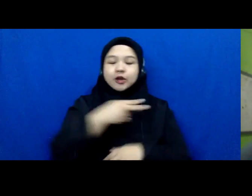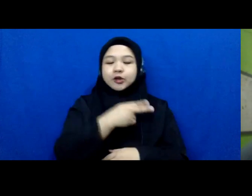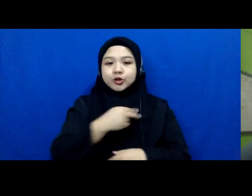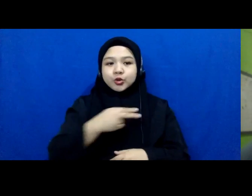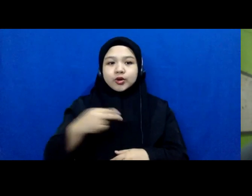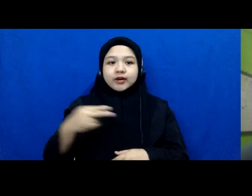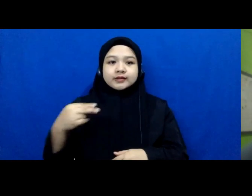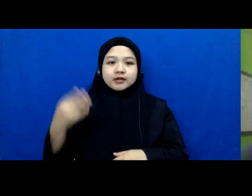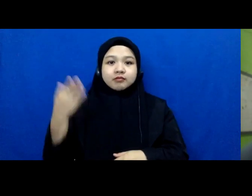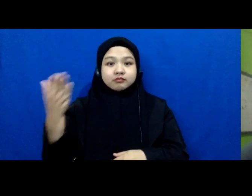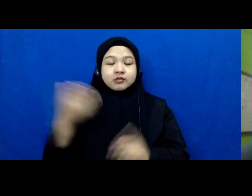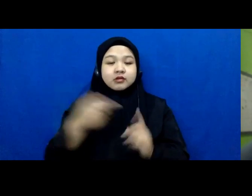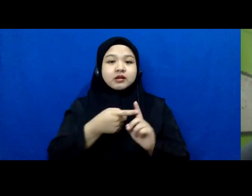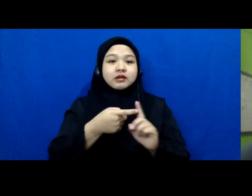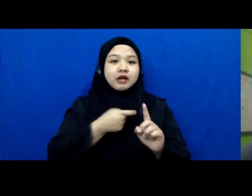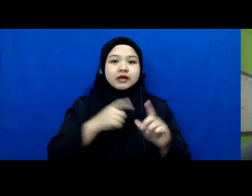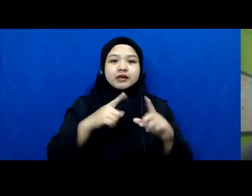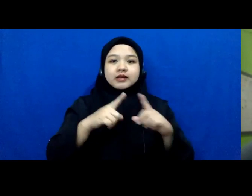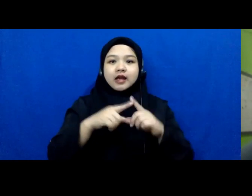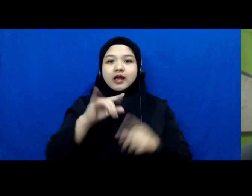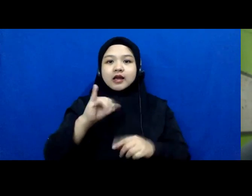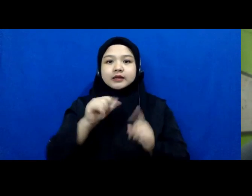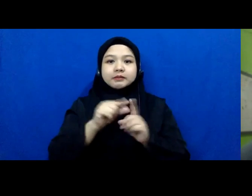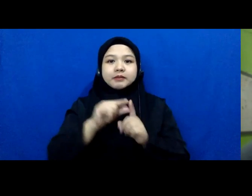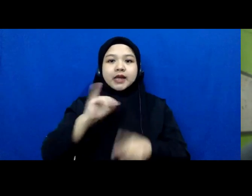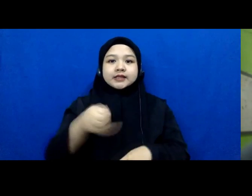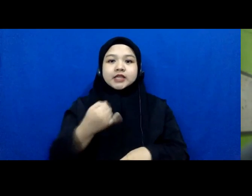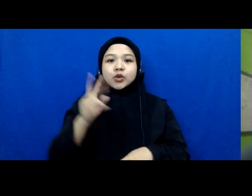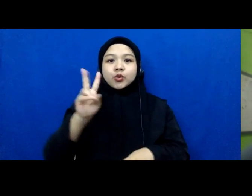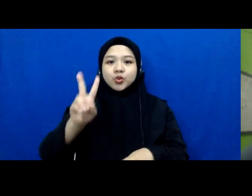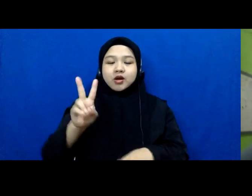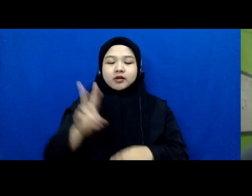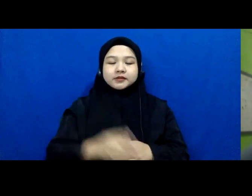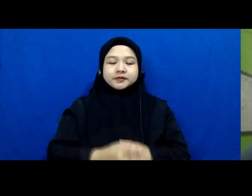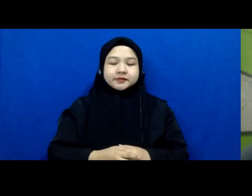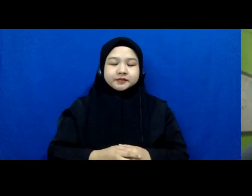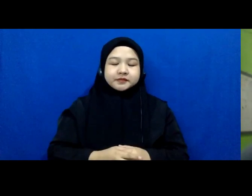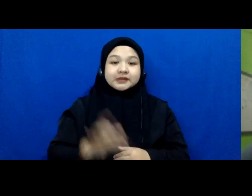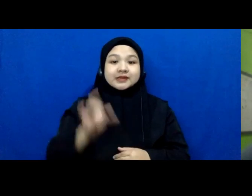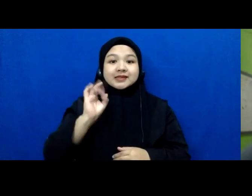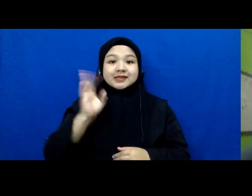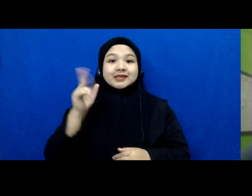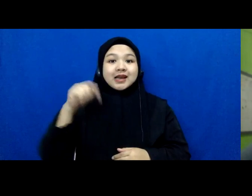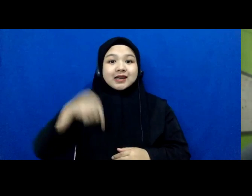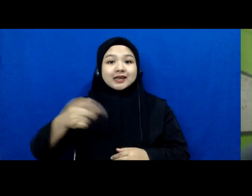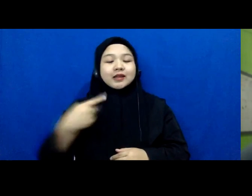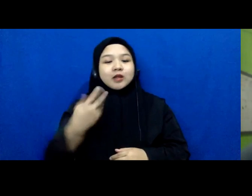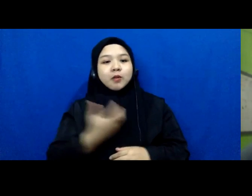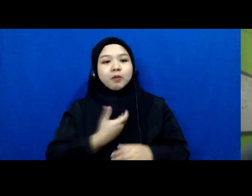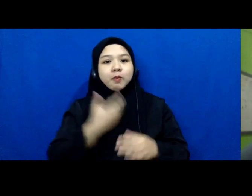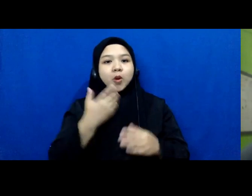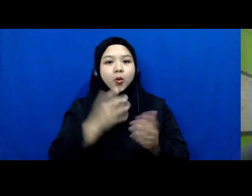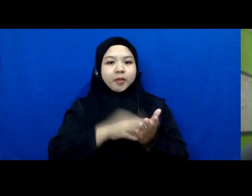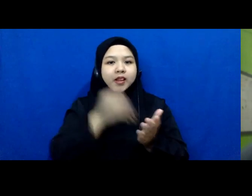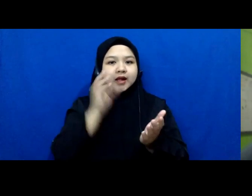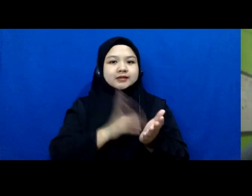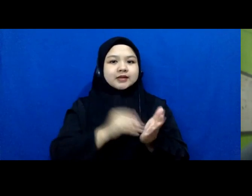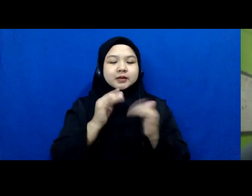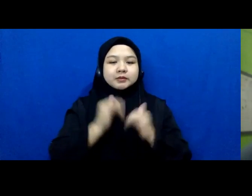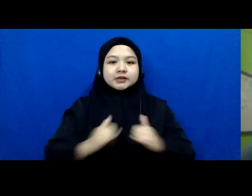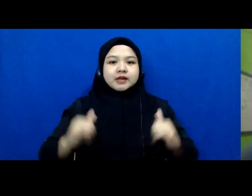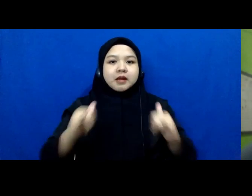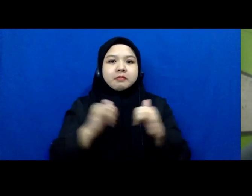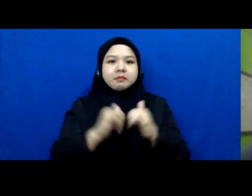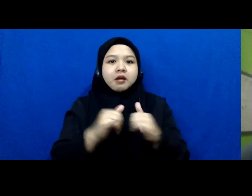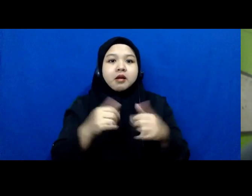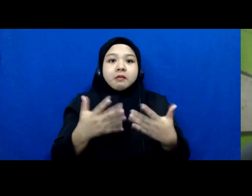AIPJ 2 Nah siang hari ini kita akan belajar bareng-bareng tentang bagaimana meliput